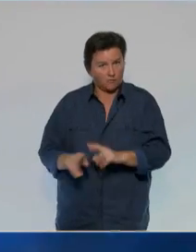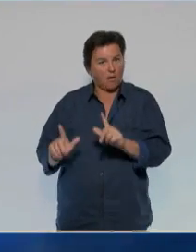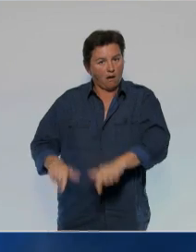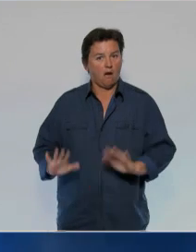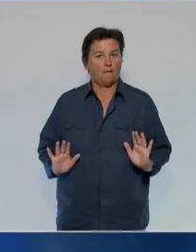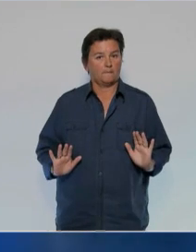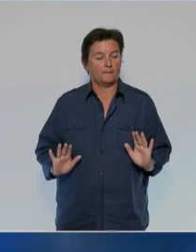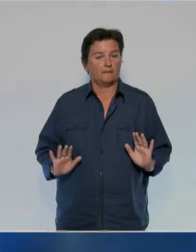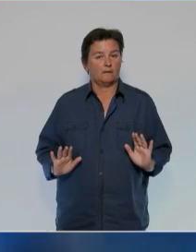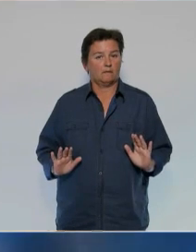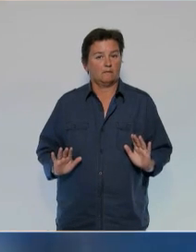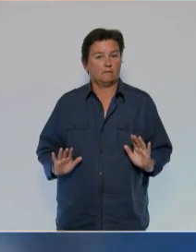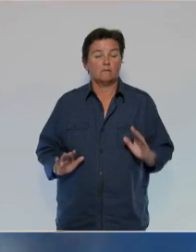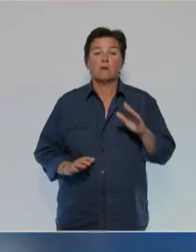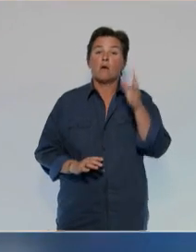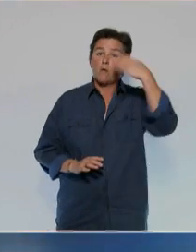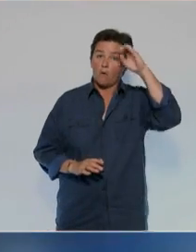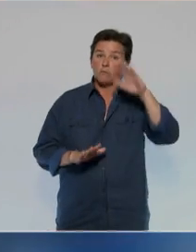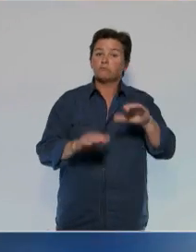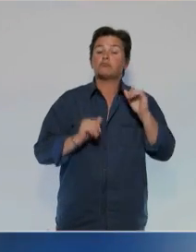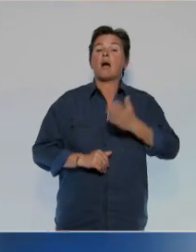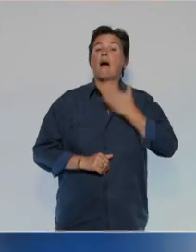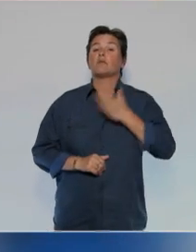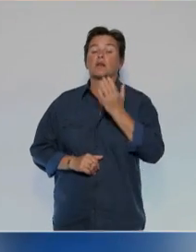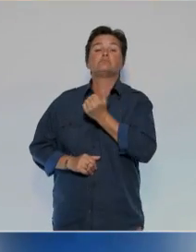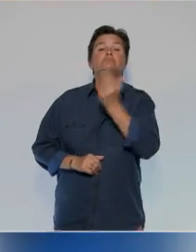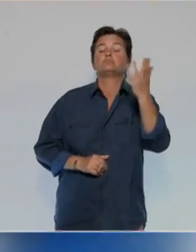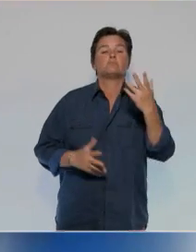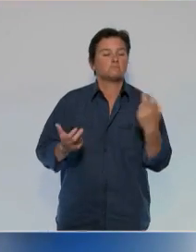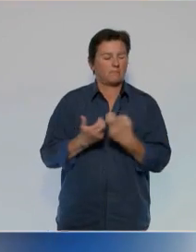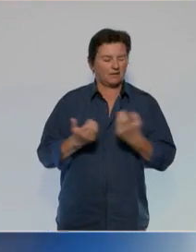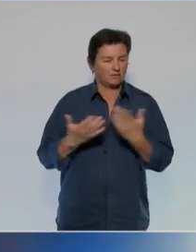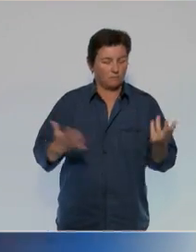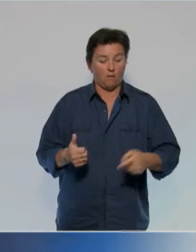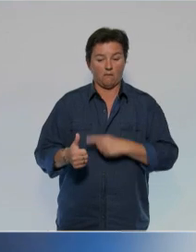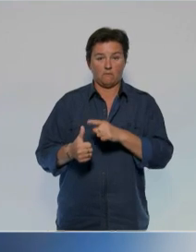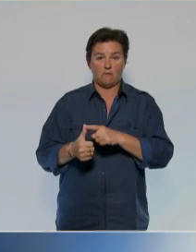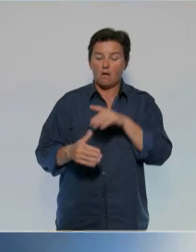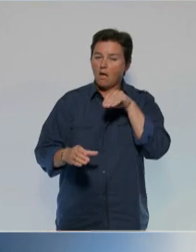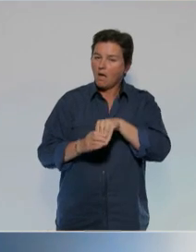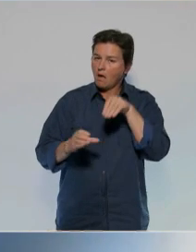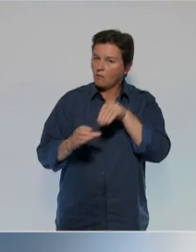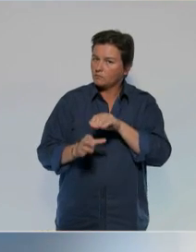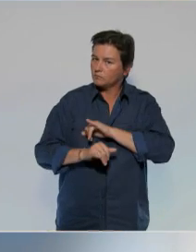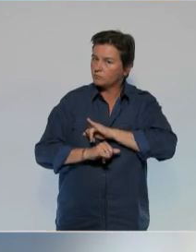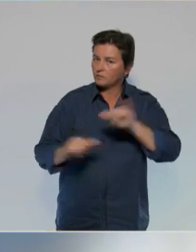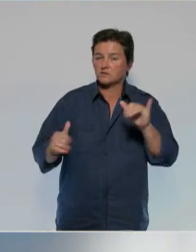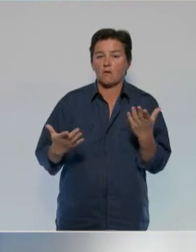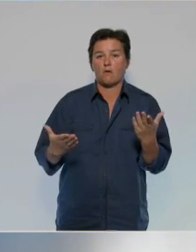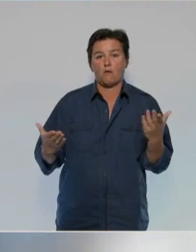internationaux. Parmi les avantages innombrables de ce Frexit, je citerai premièrement des économies